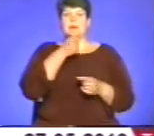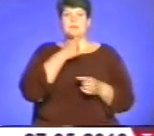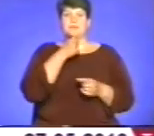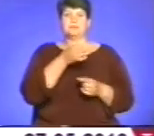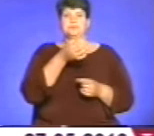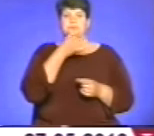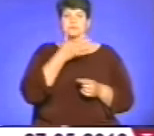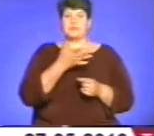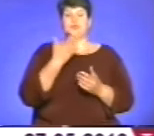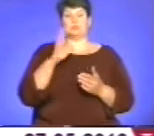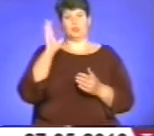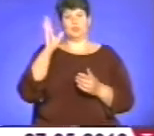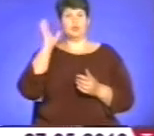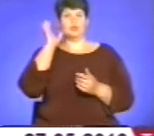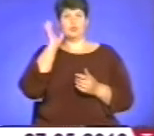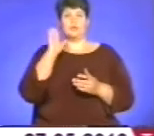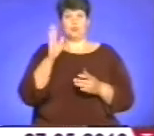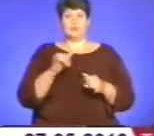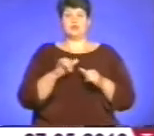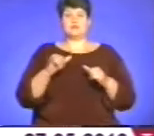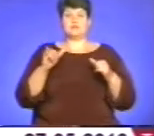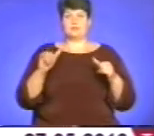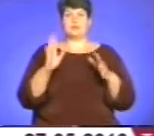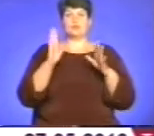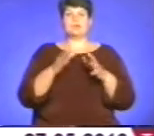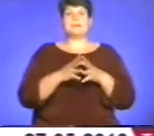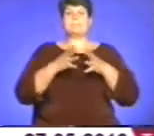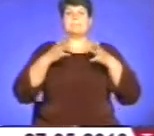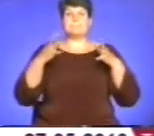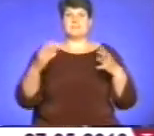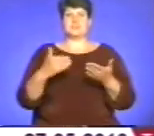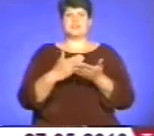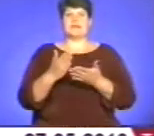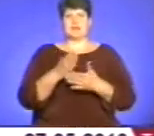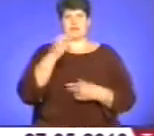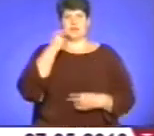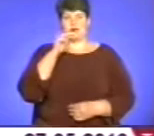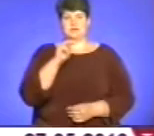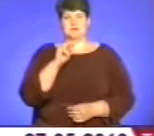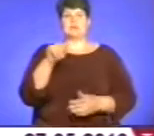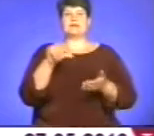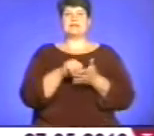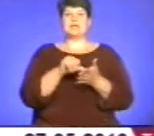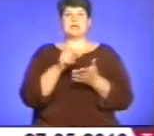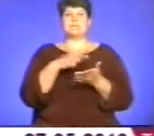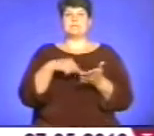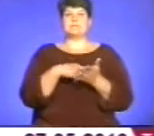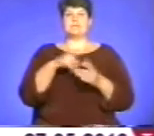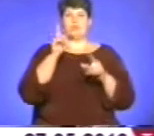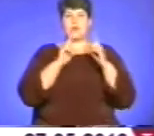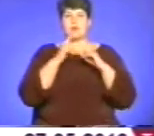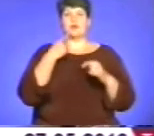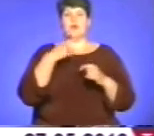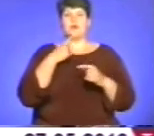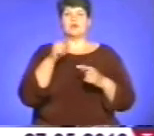І, відповідно, якщо ми будемо її слухати, вона буде розвиватися, і буде її більше, і буде якісніше, і буде краще. Представники міської ради зауважують, таку